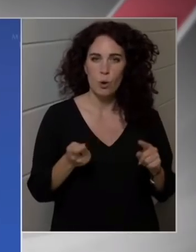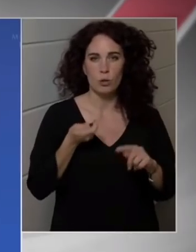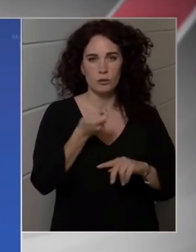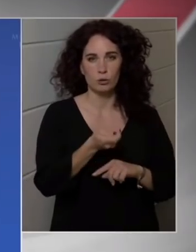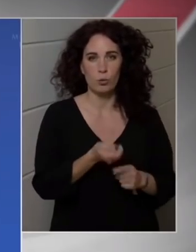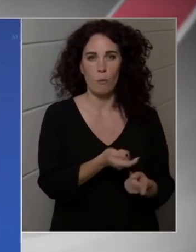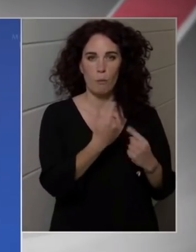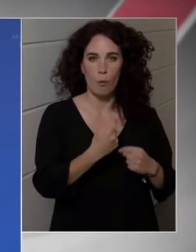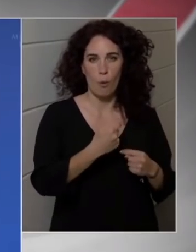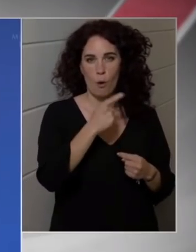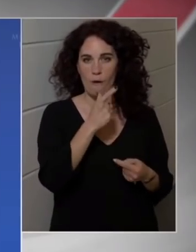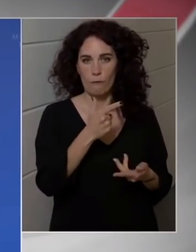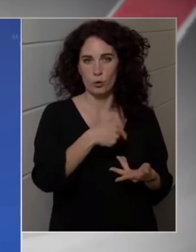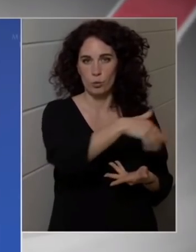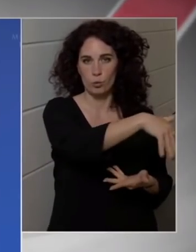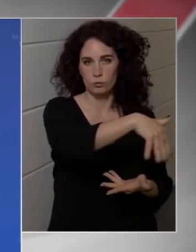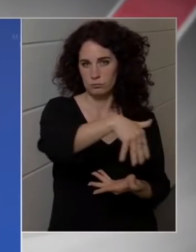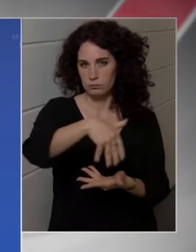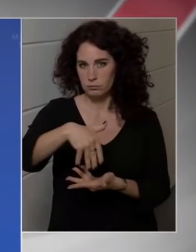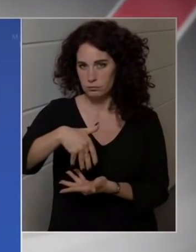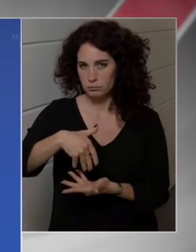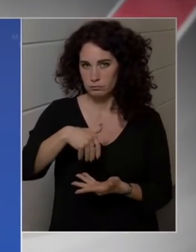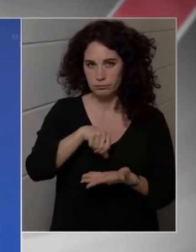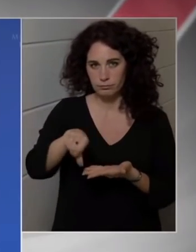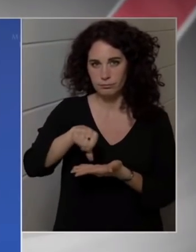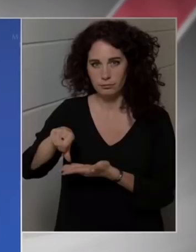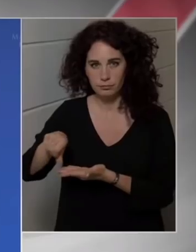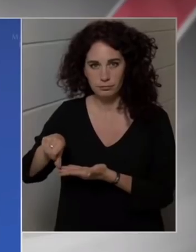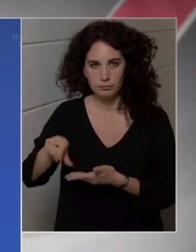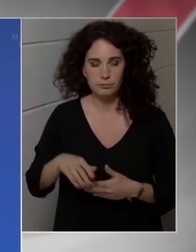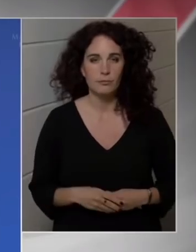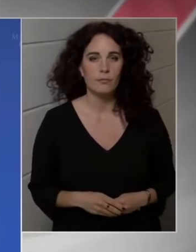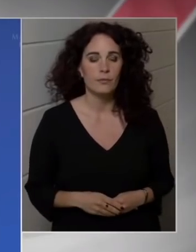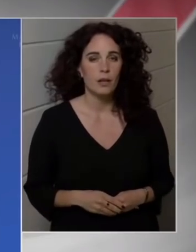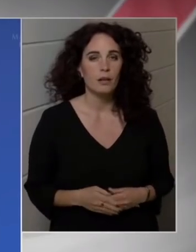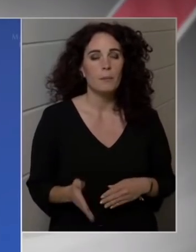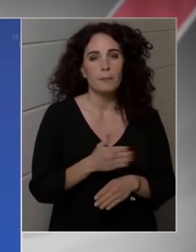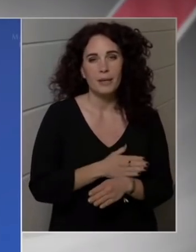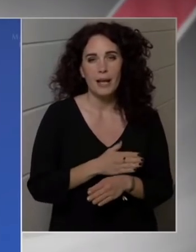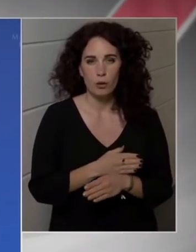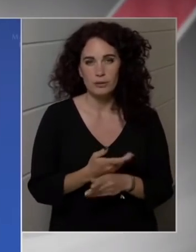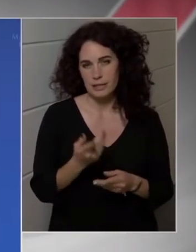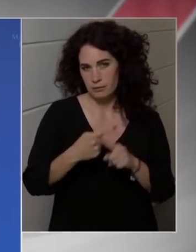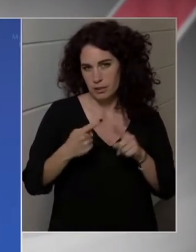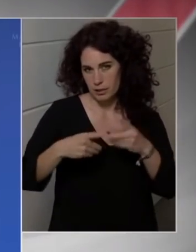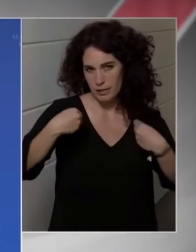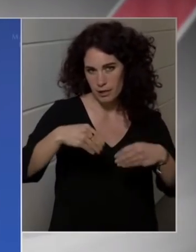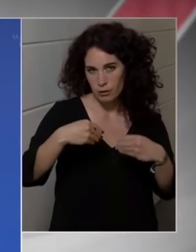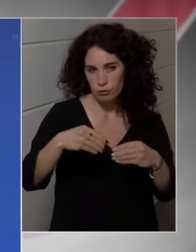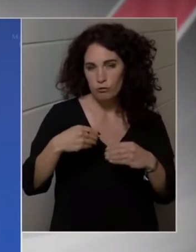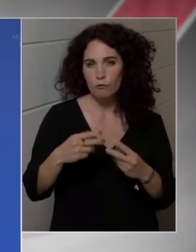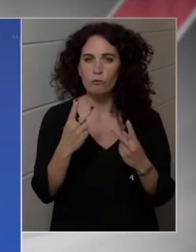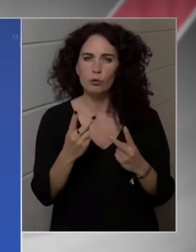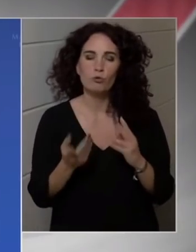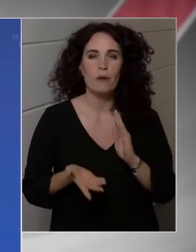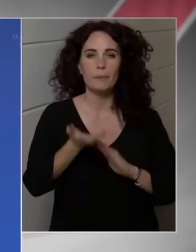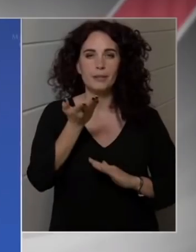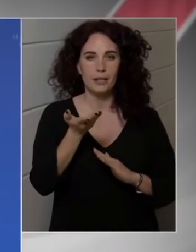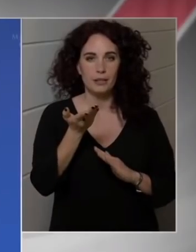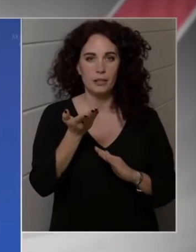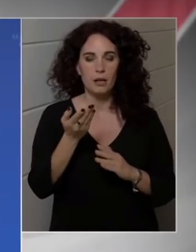A bevételeket, a növekő bevételeket főként extra profit különadókból fogjuk